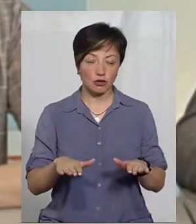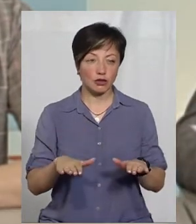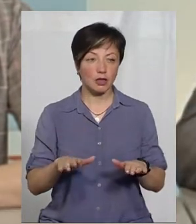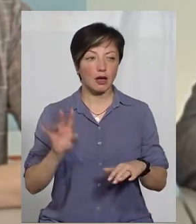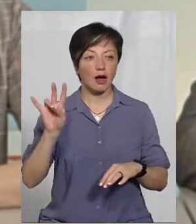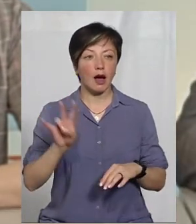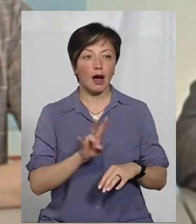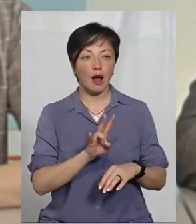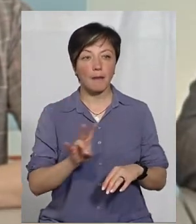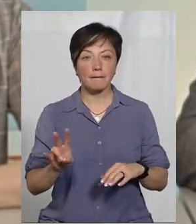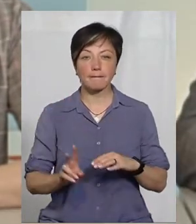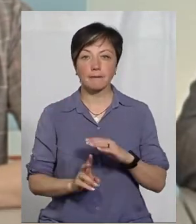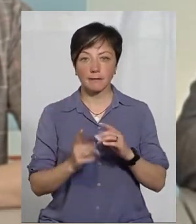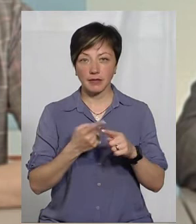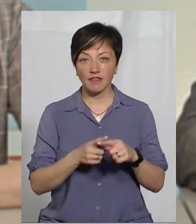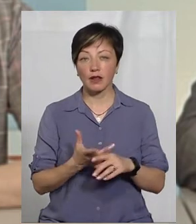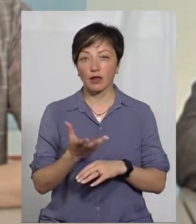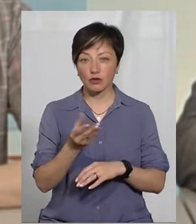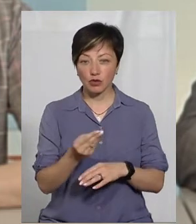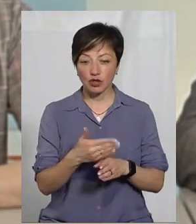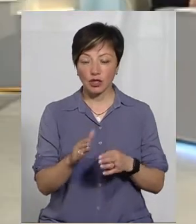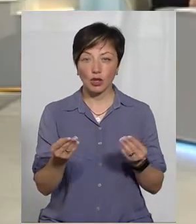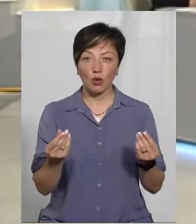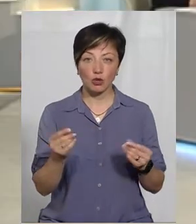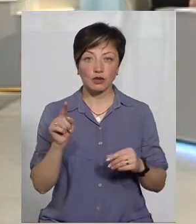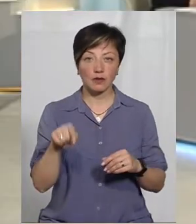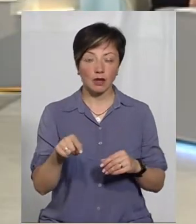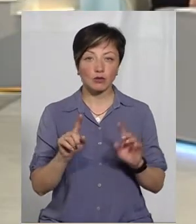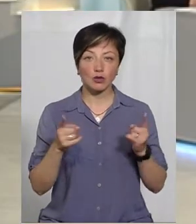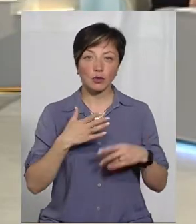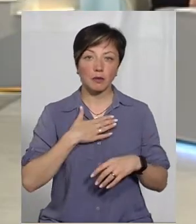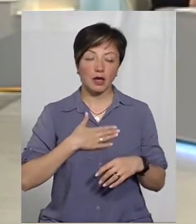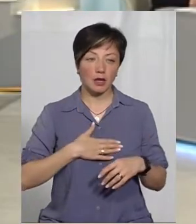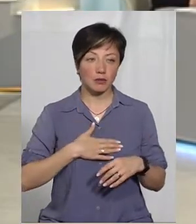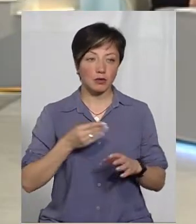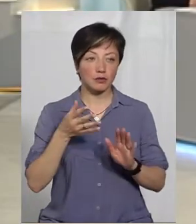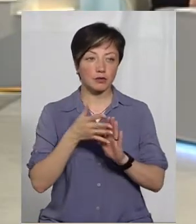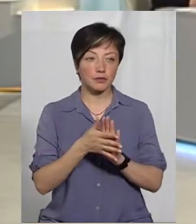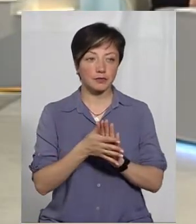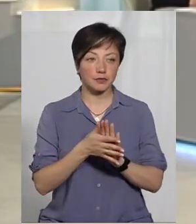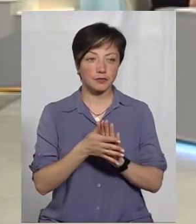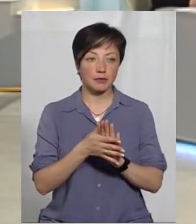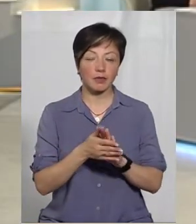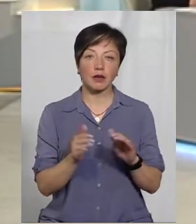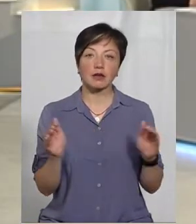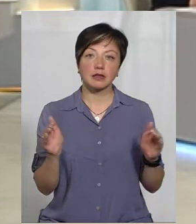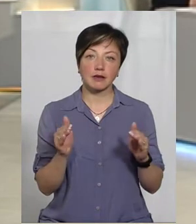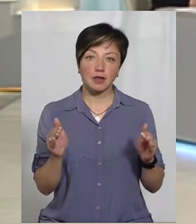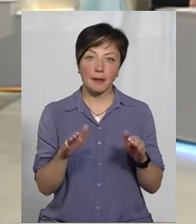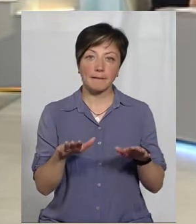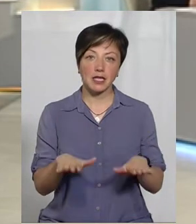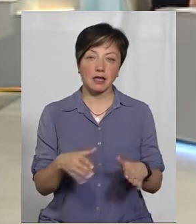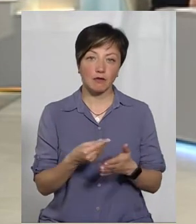відповідно, вона фінансується, і частина коштів там, що дуже приємно, пішла саме з невеликого